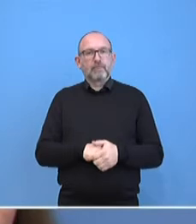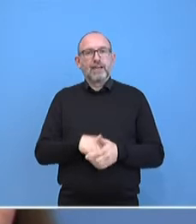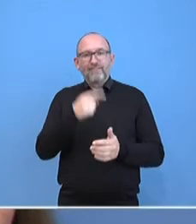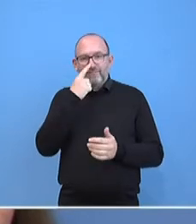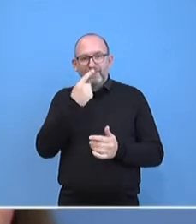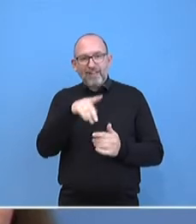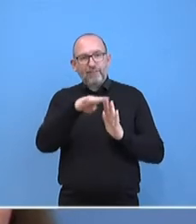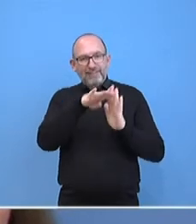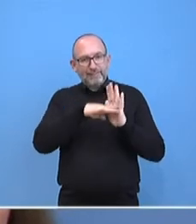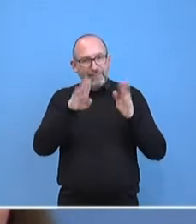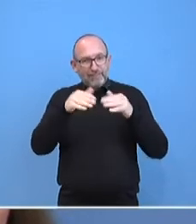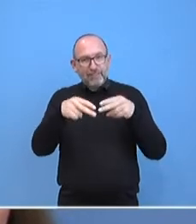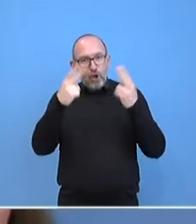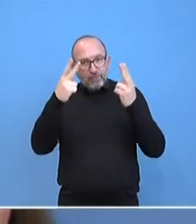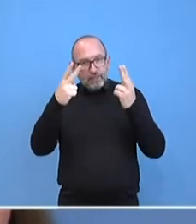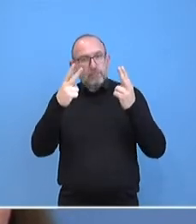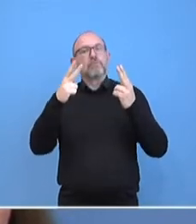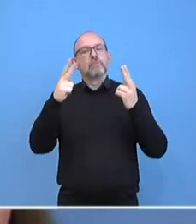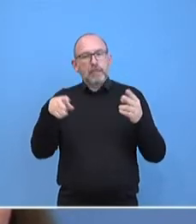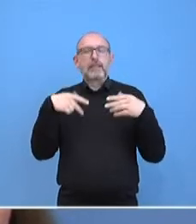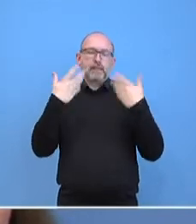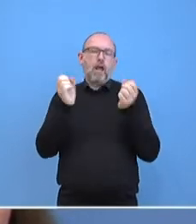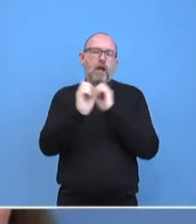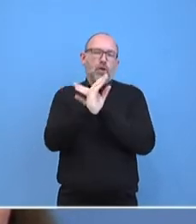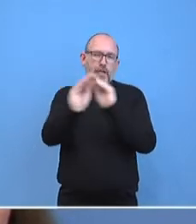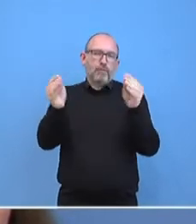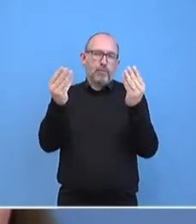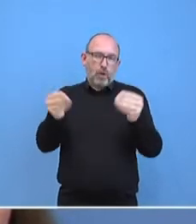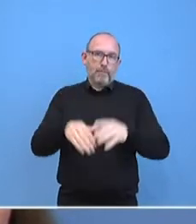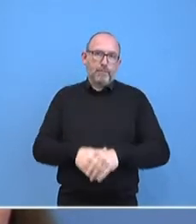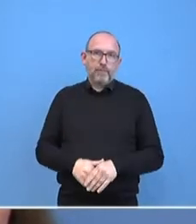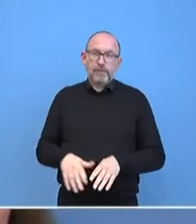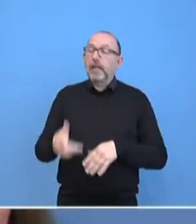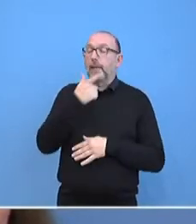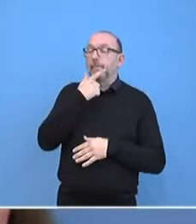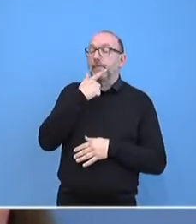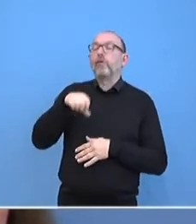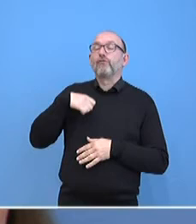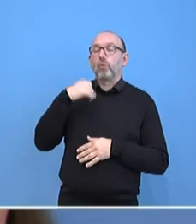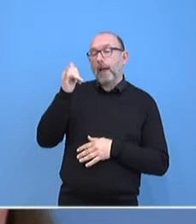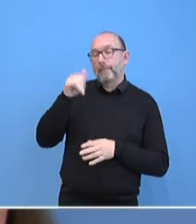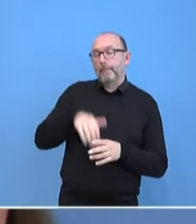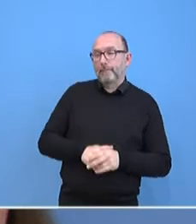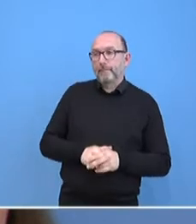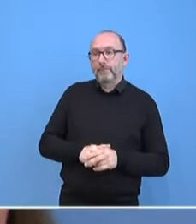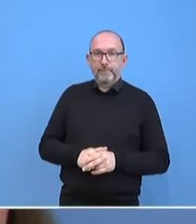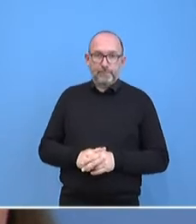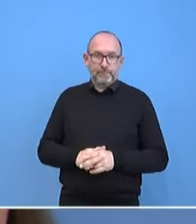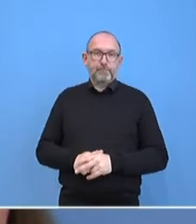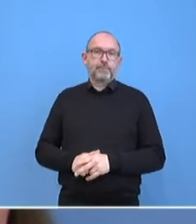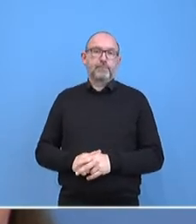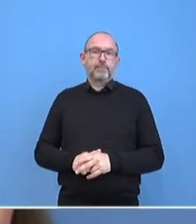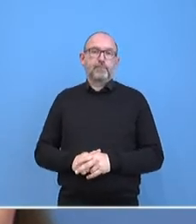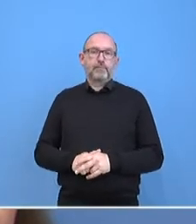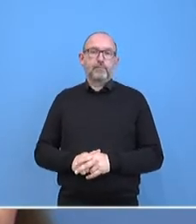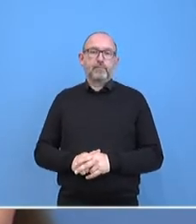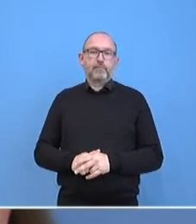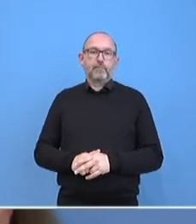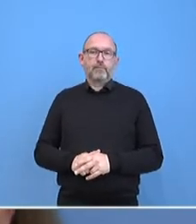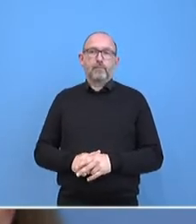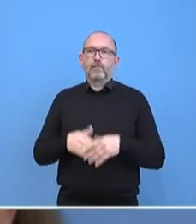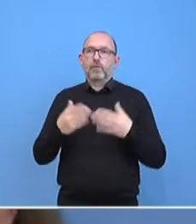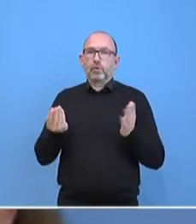Termin zu veröffentlichen haben, dann werden wir Sie darüber informieren. Mittwoch. Mittwochmorgen, ja. Frau Kollegin, dazu.